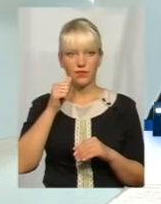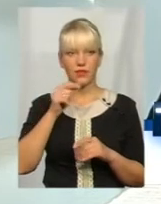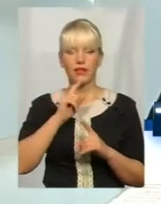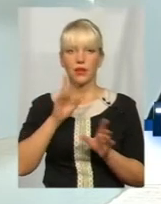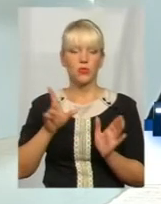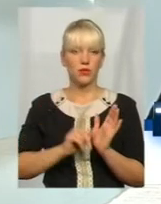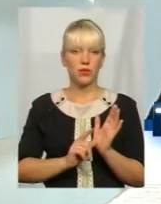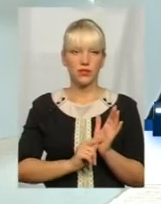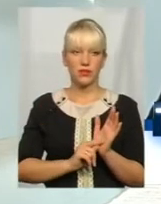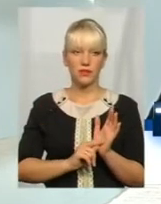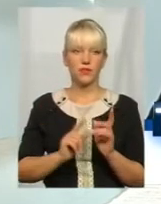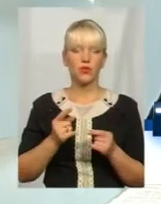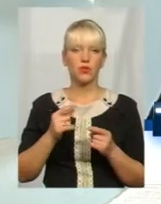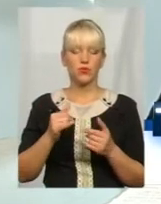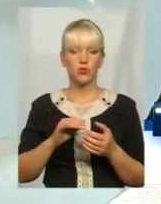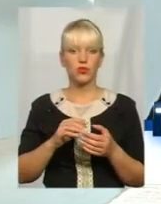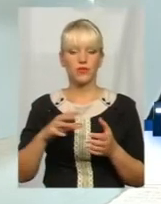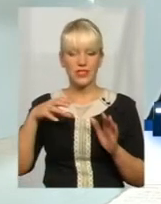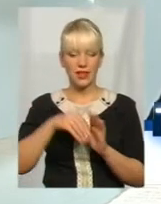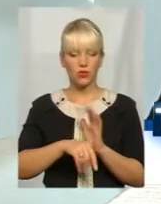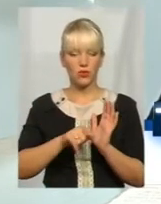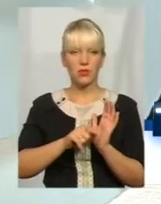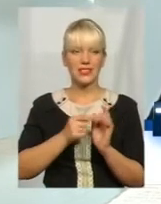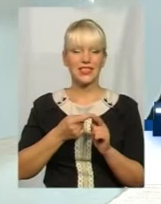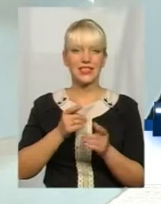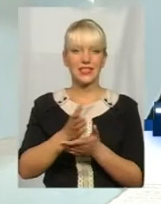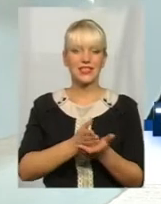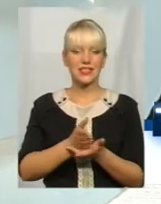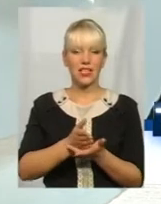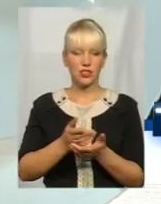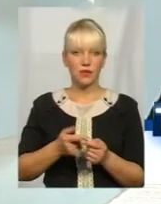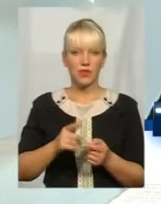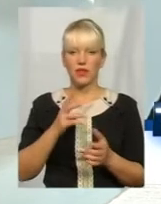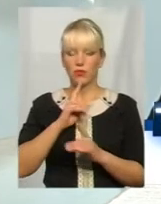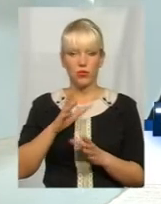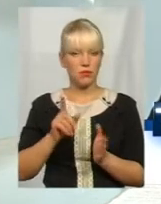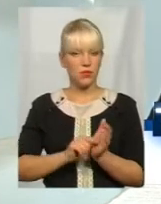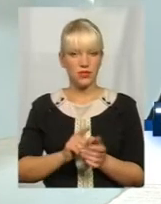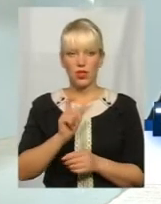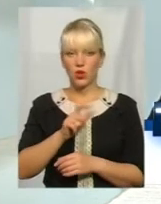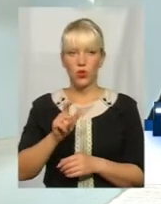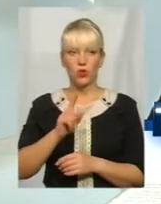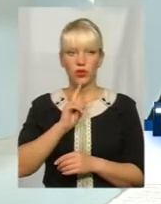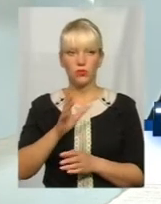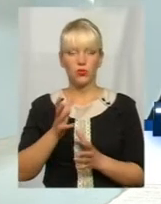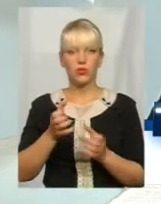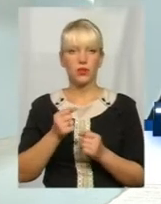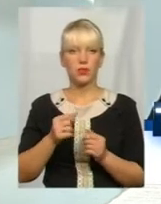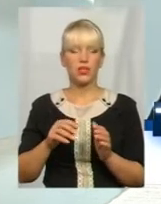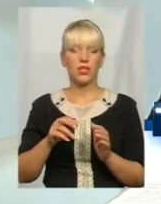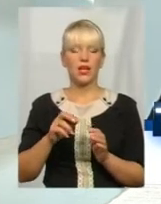буде пенсії. Потому що складові пенсії – це старші заробітні плати. Не буде пенсії. Люди не отримають відпускних,